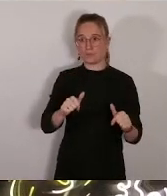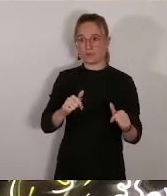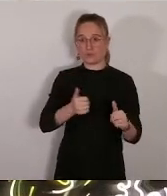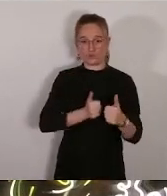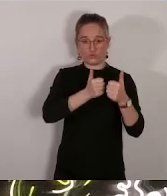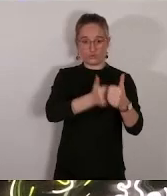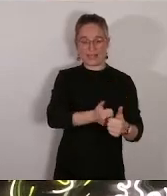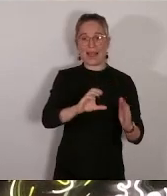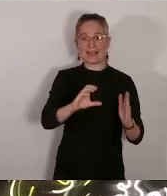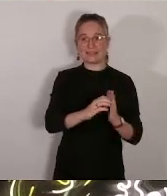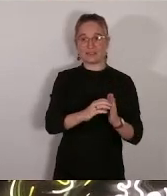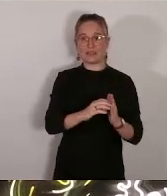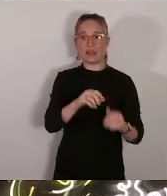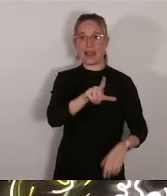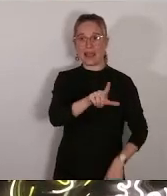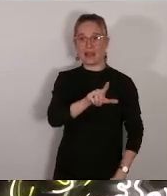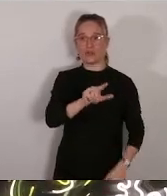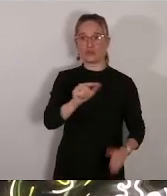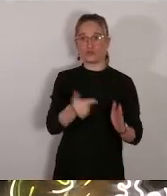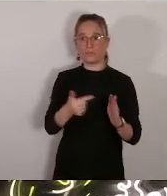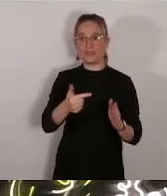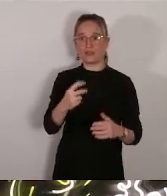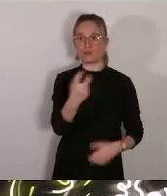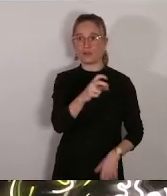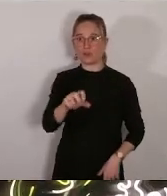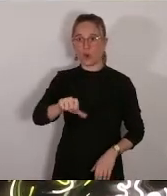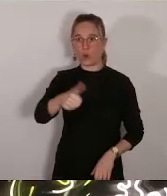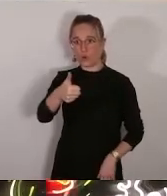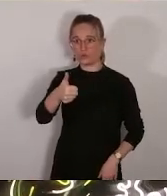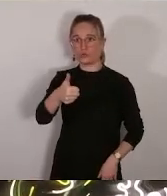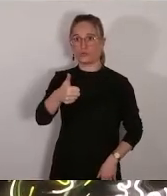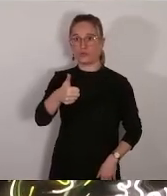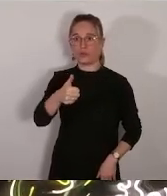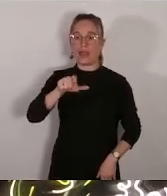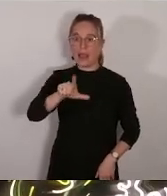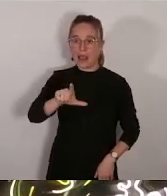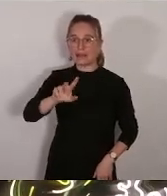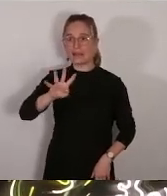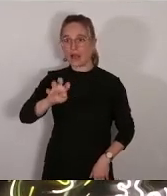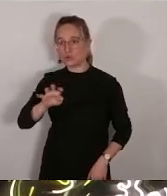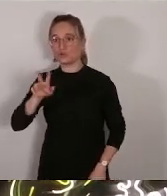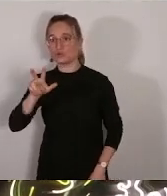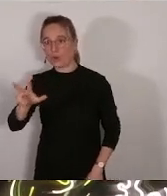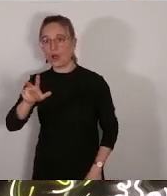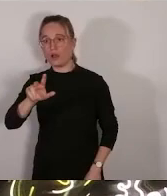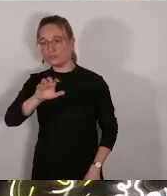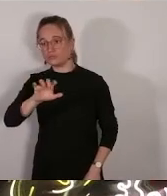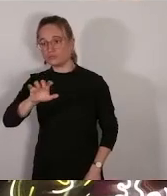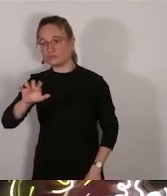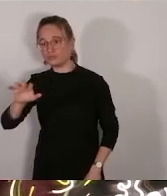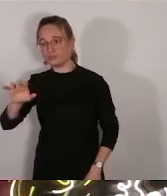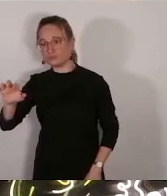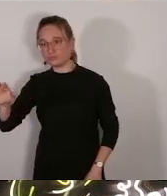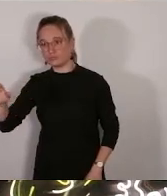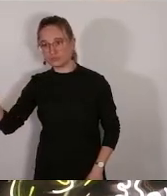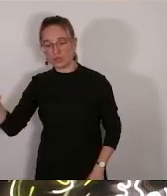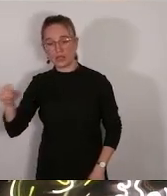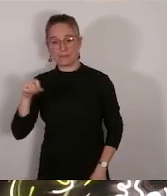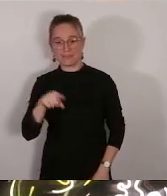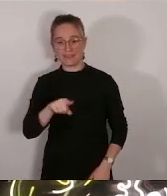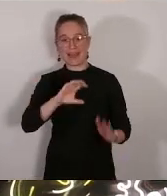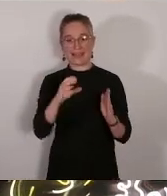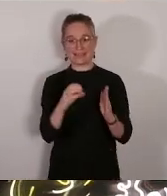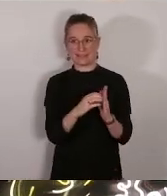2311-7.33.12-7 et L. 43.11-2 du